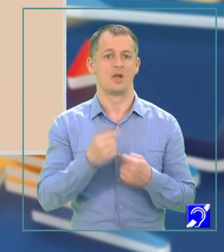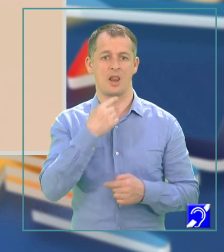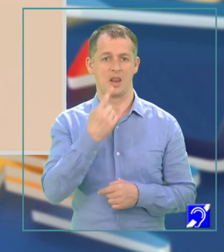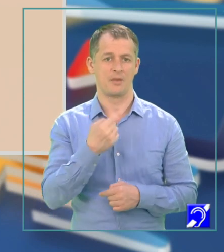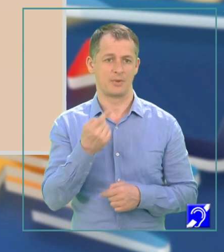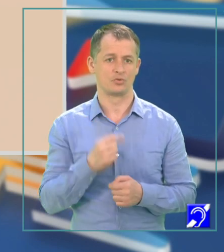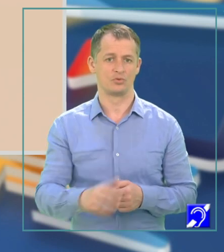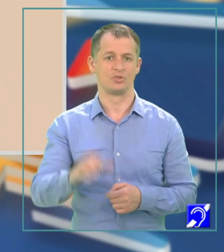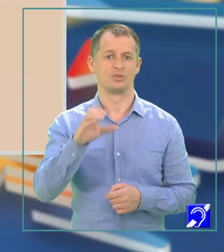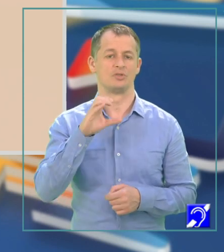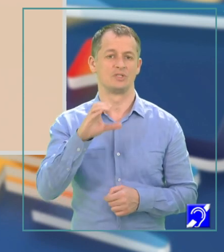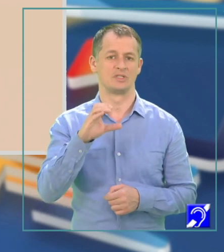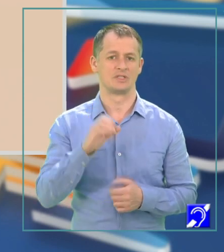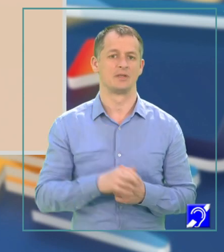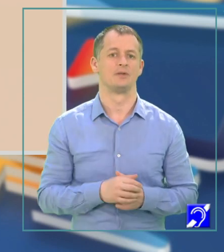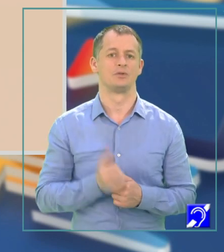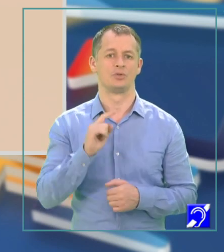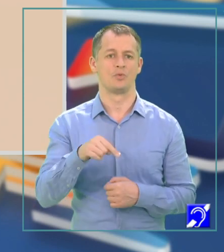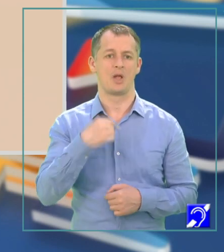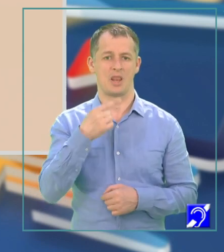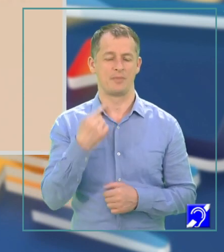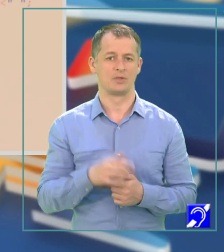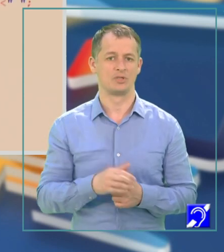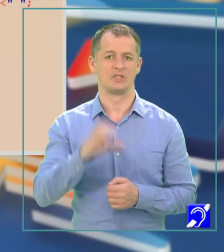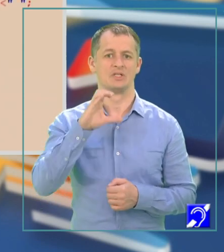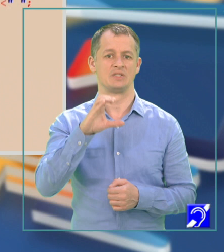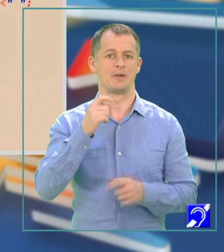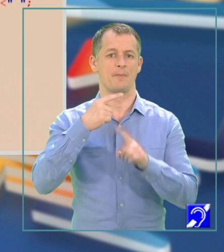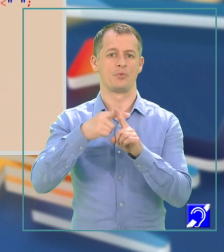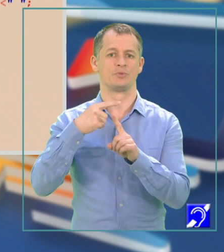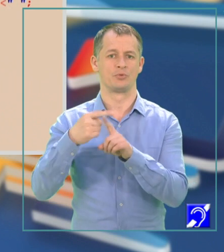Si și în limbajul Si++.